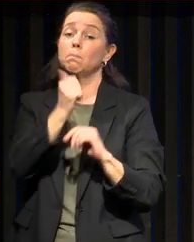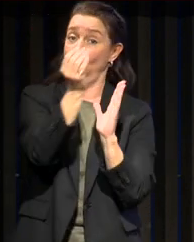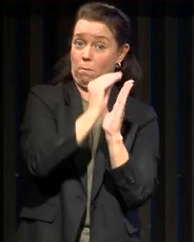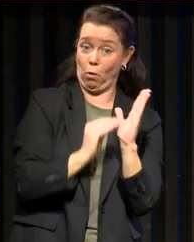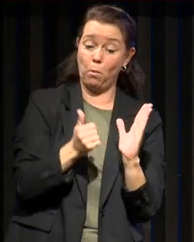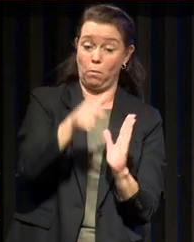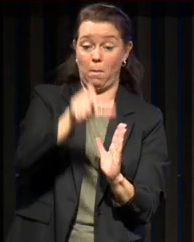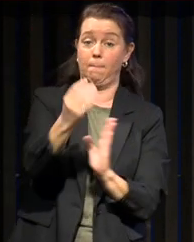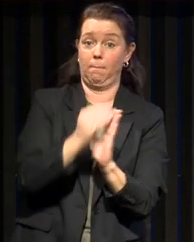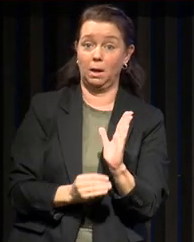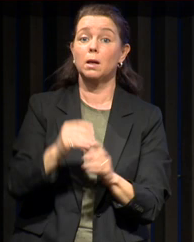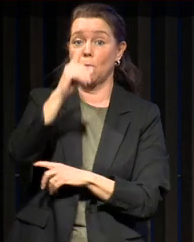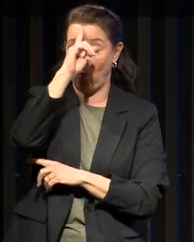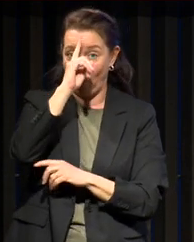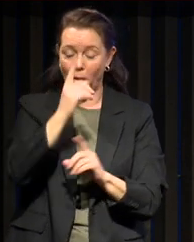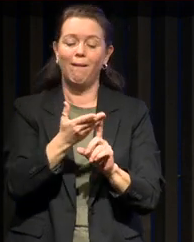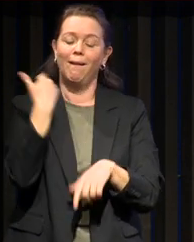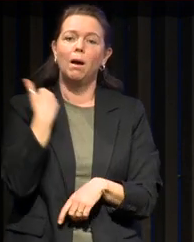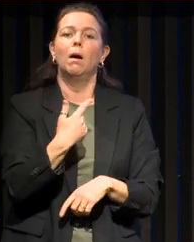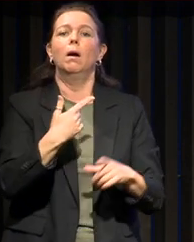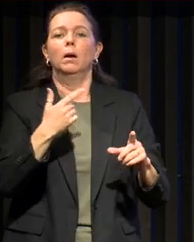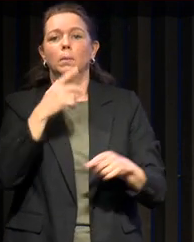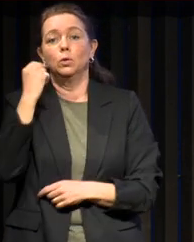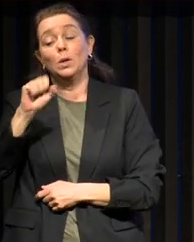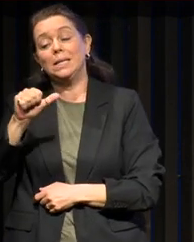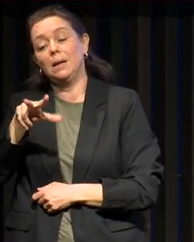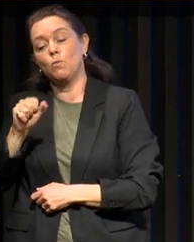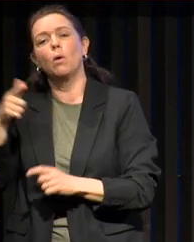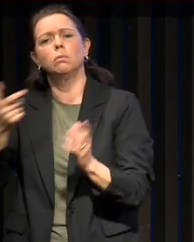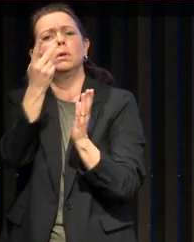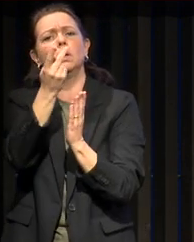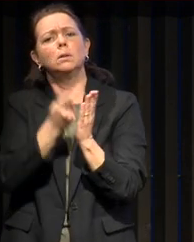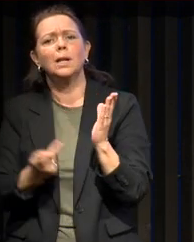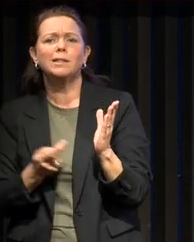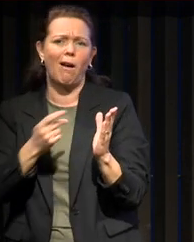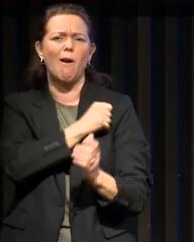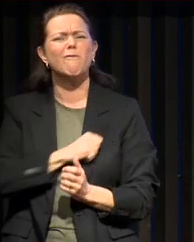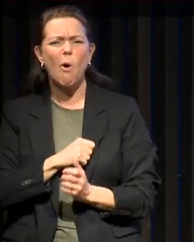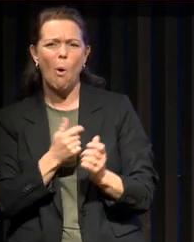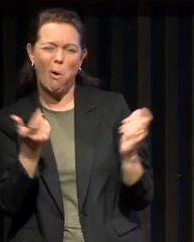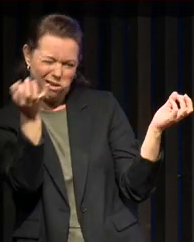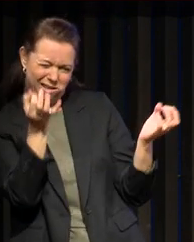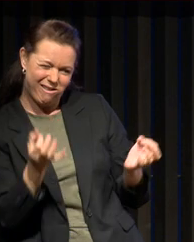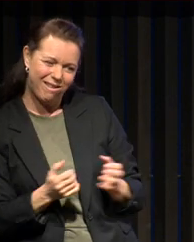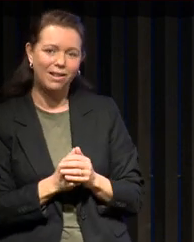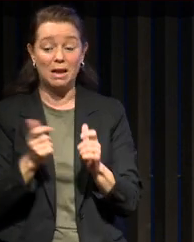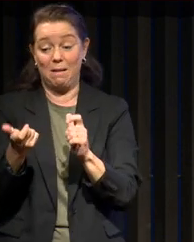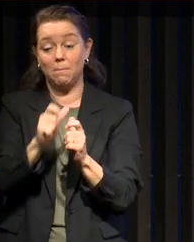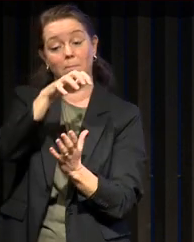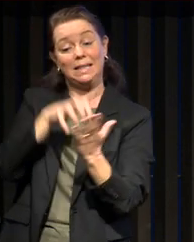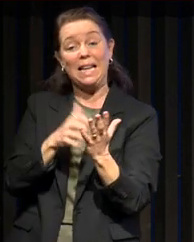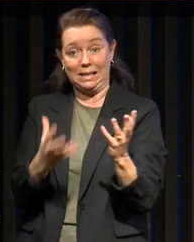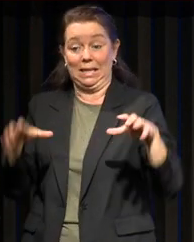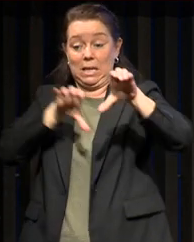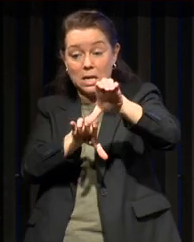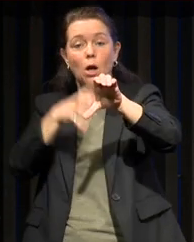volonté d'un caricaturiste, Robert Seymour, de publier ces caricatures et de les faire illustrer par du texte. Il